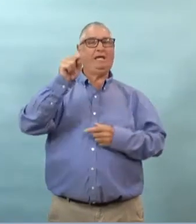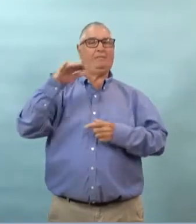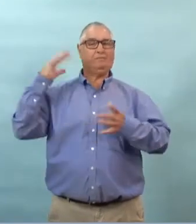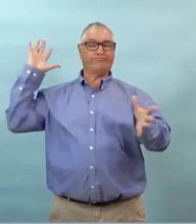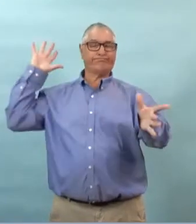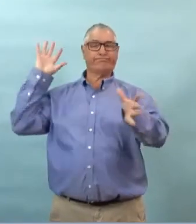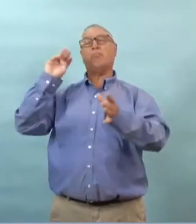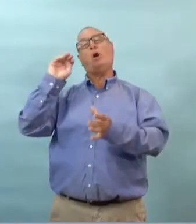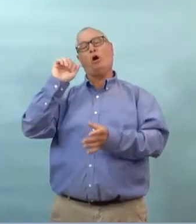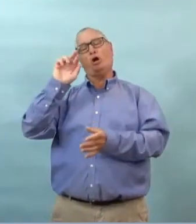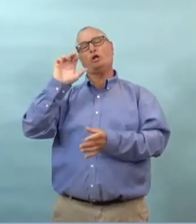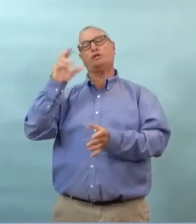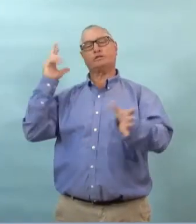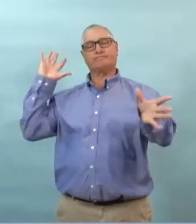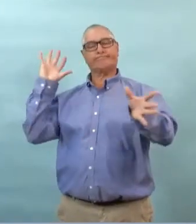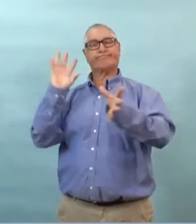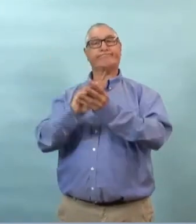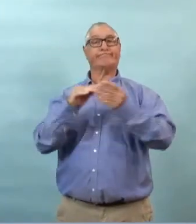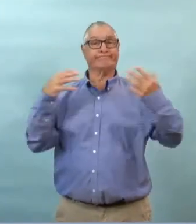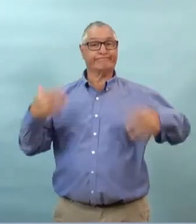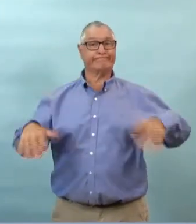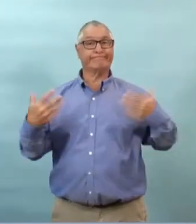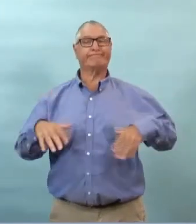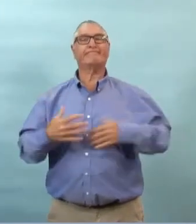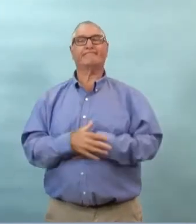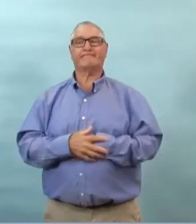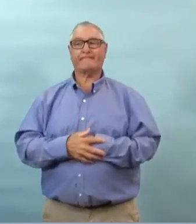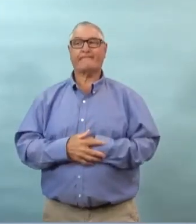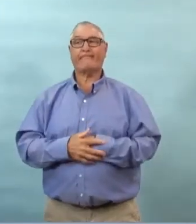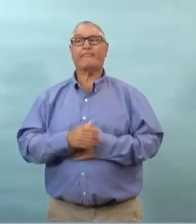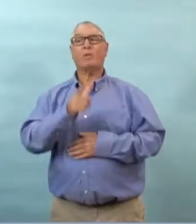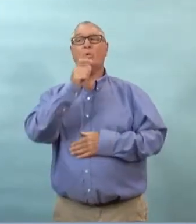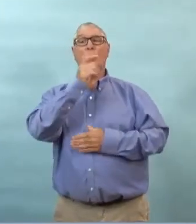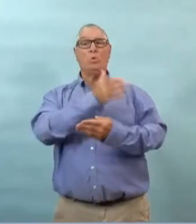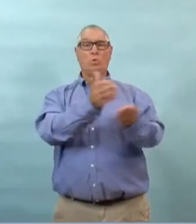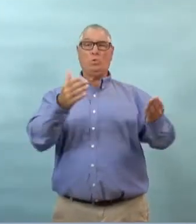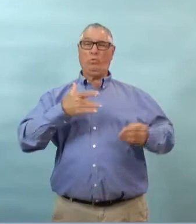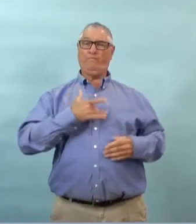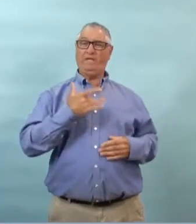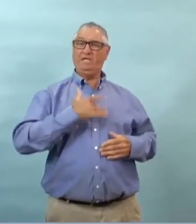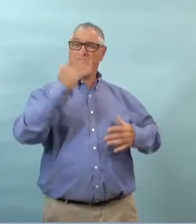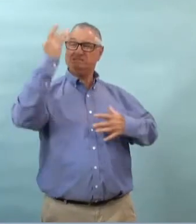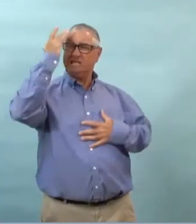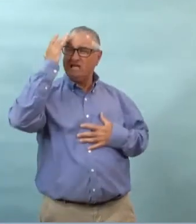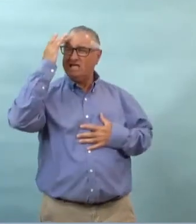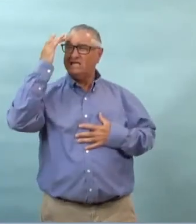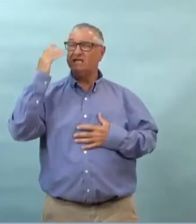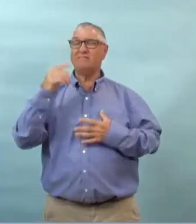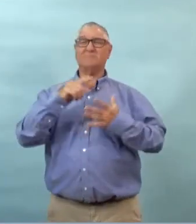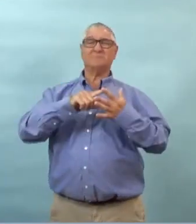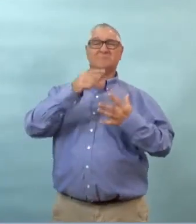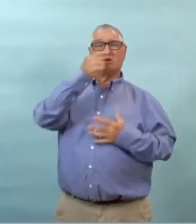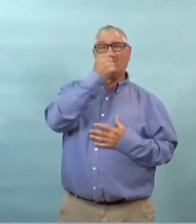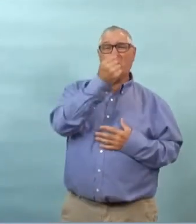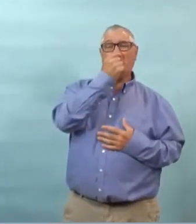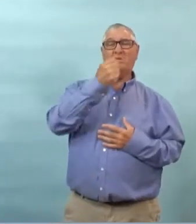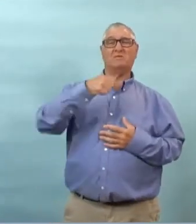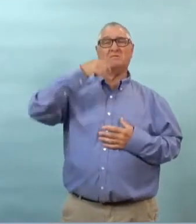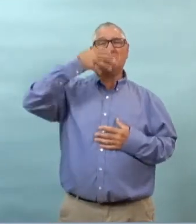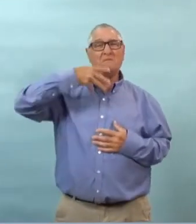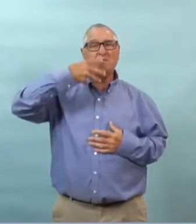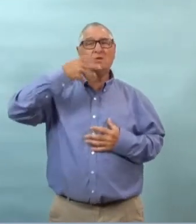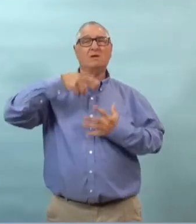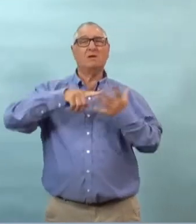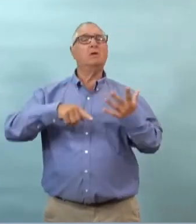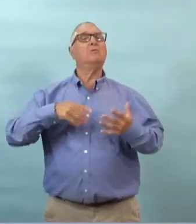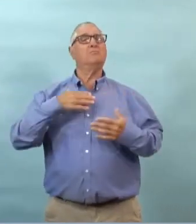de 93 995 les sites de dépistage et bien nous continuons à encourager tous les gens